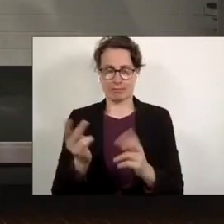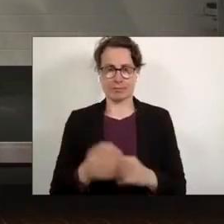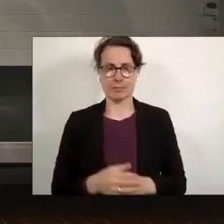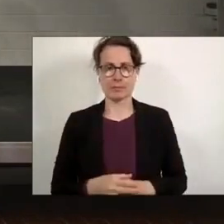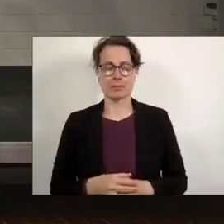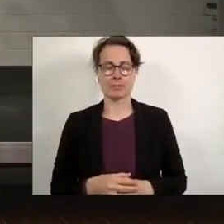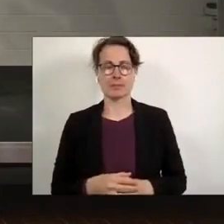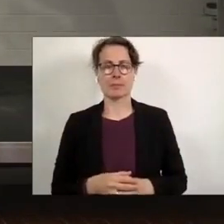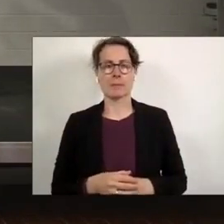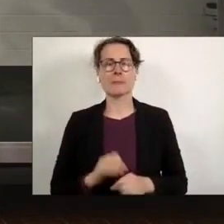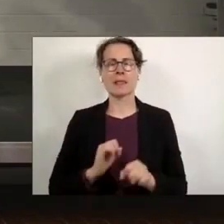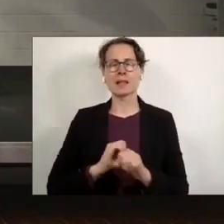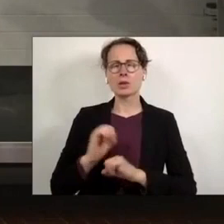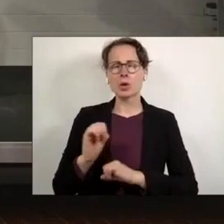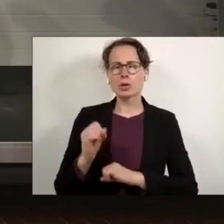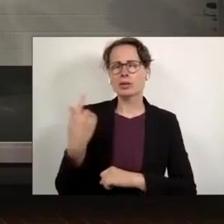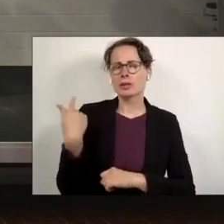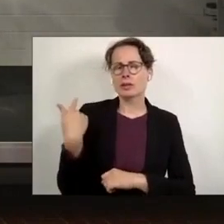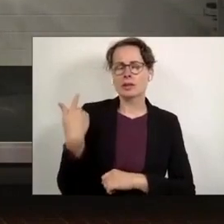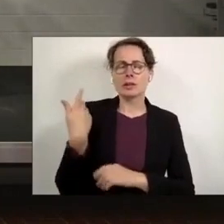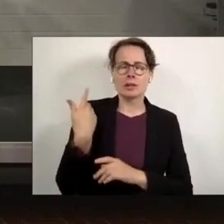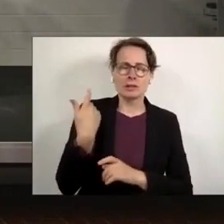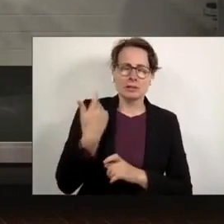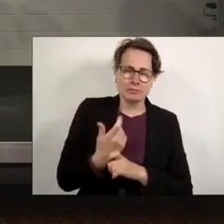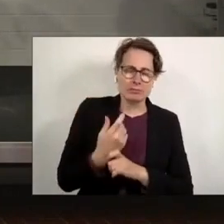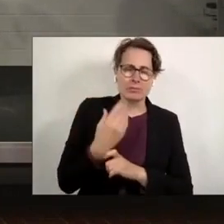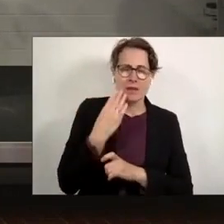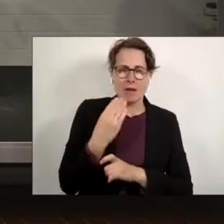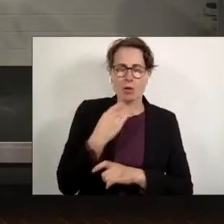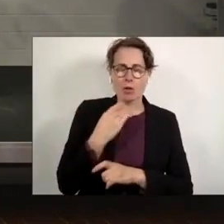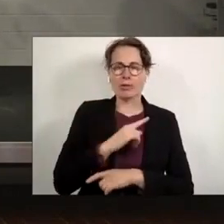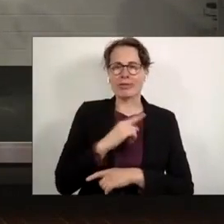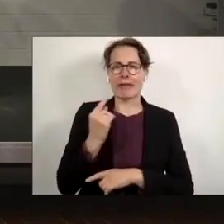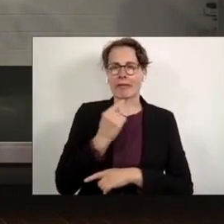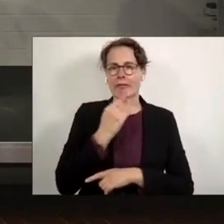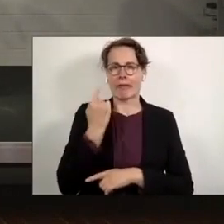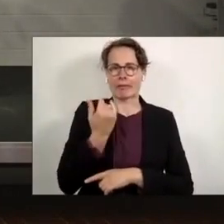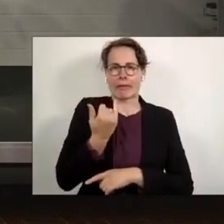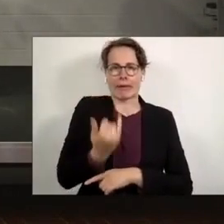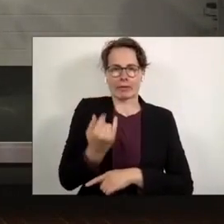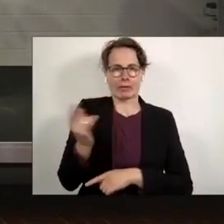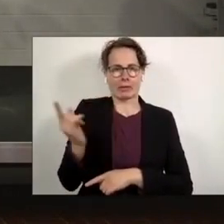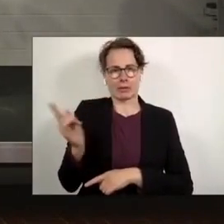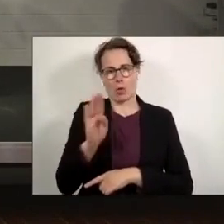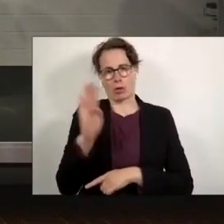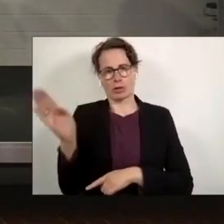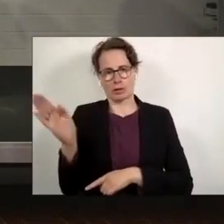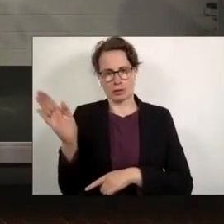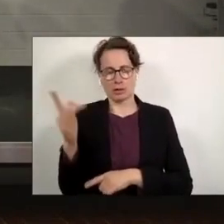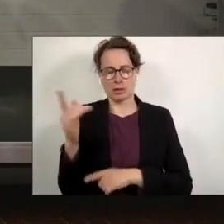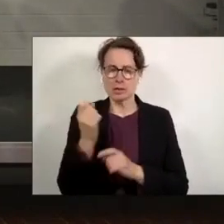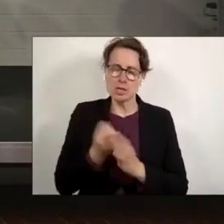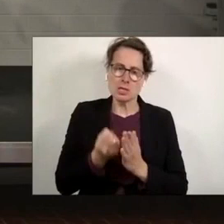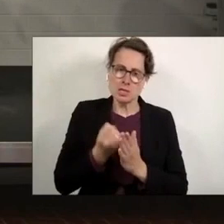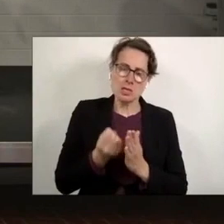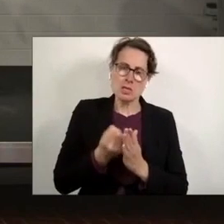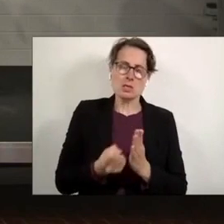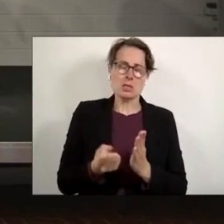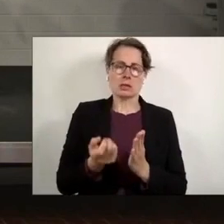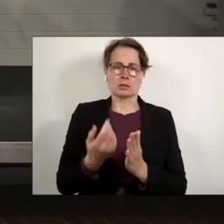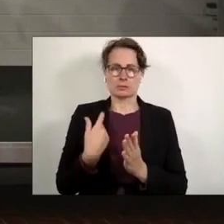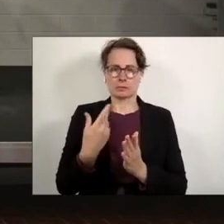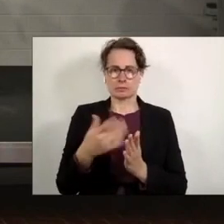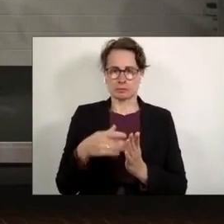Trotz der anstrengenden Erfahrungen, die wir als nicht-weiße Kinder im Osten machten und der Mühen, die es bedeutete, in Abwesenheit unserer